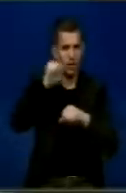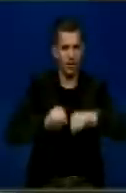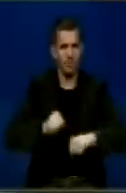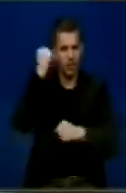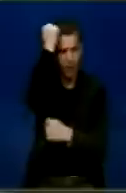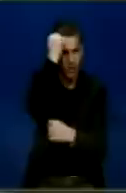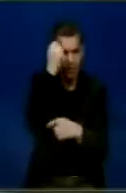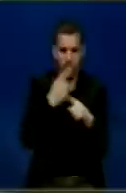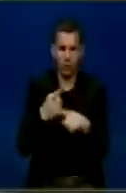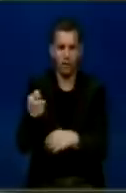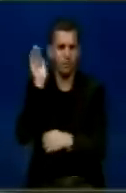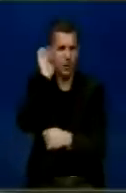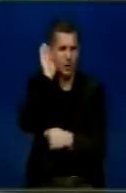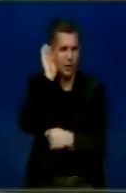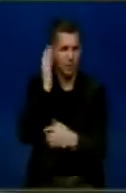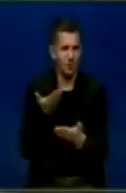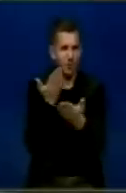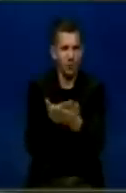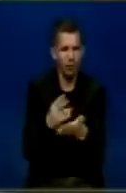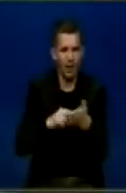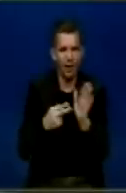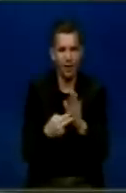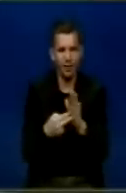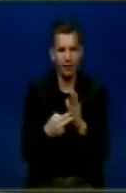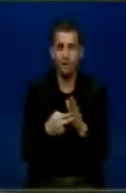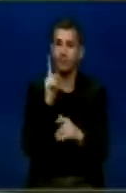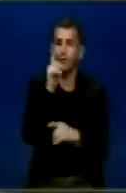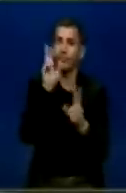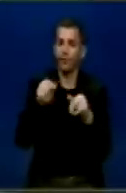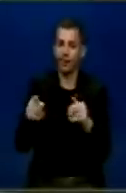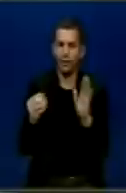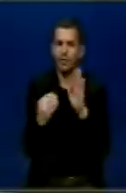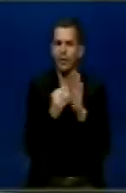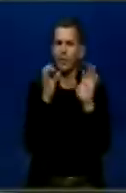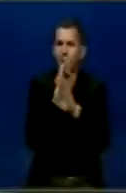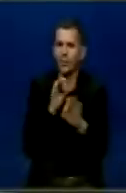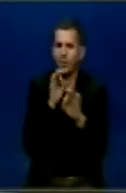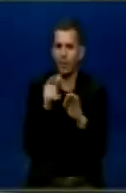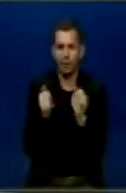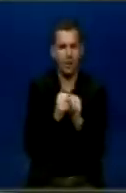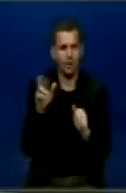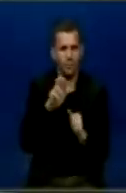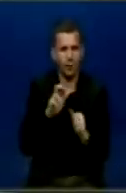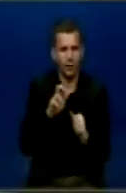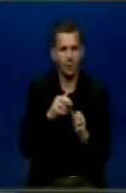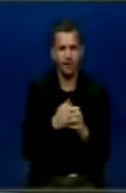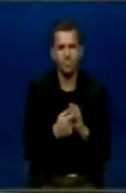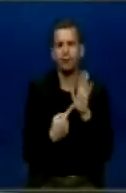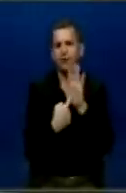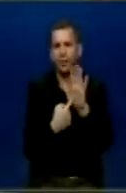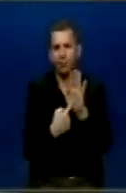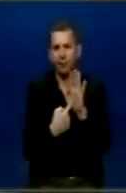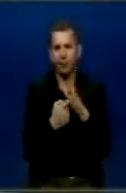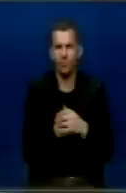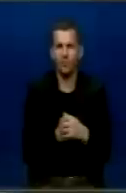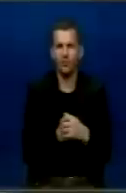të ministrisë, cilat përra qëtë planin, për disa qeshtje të cilat madhja as nuk janë kriterja as kushte në bashkimin e Europian. Për shambull, është një